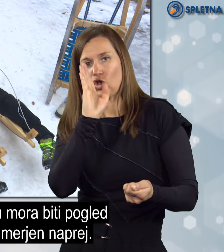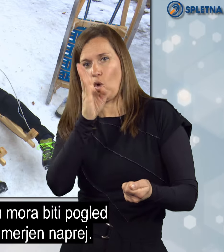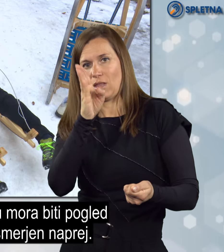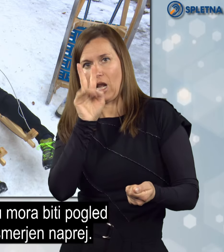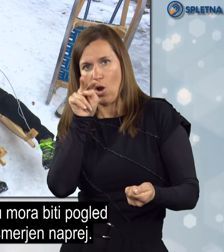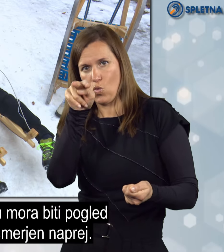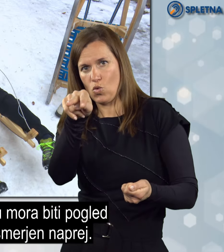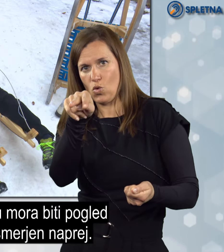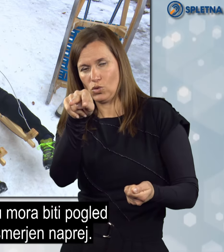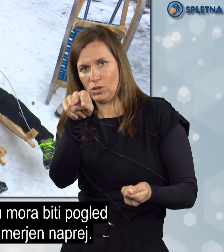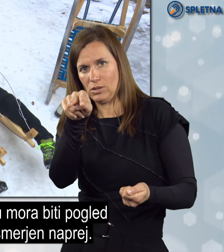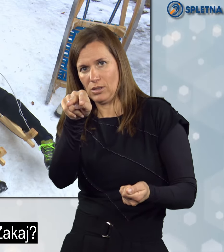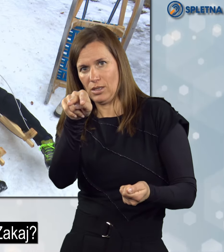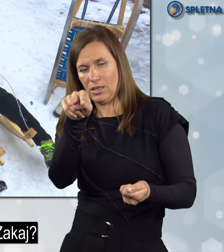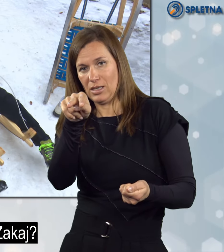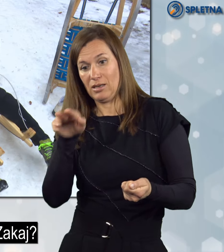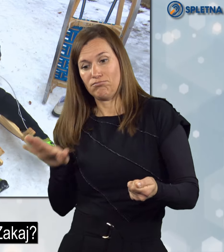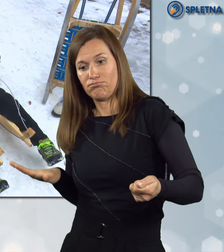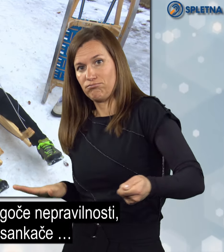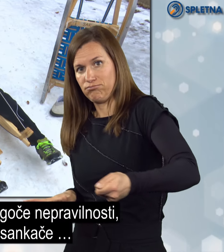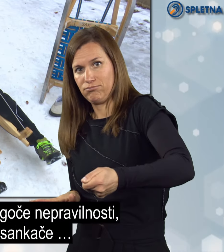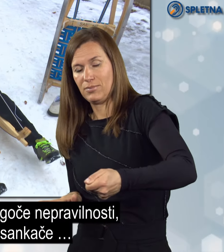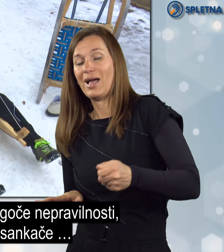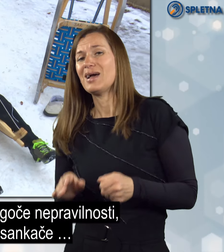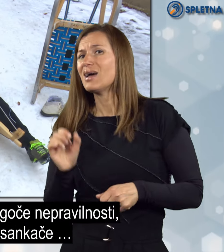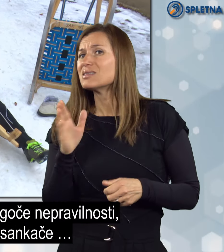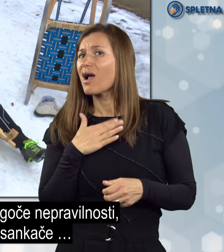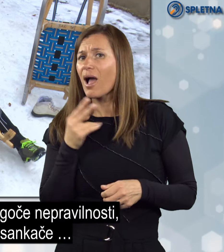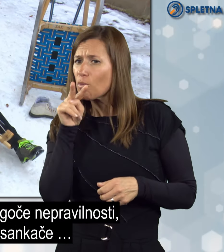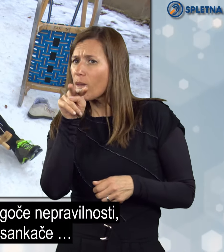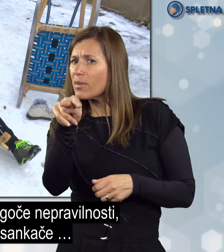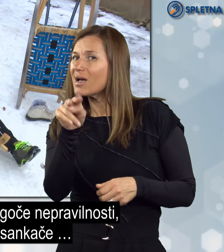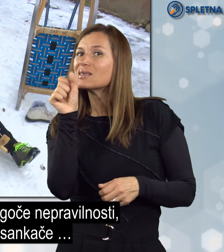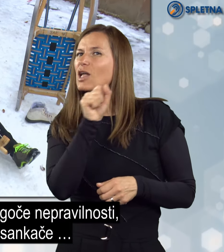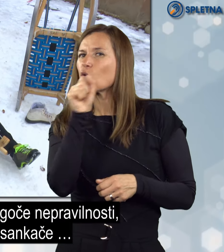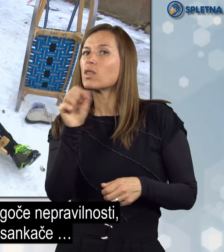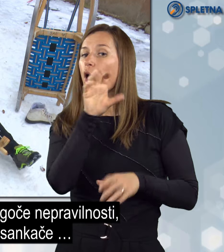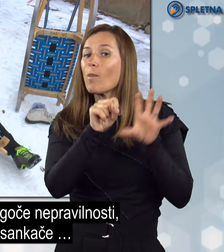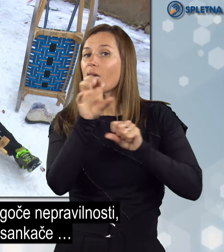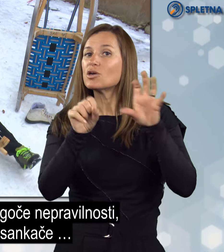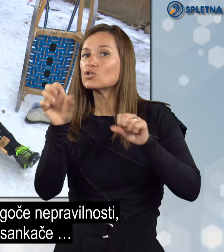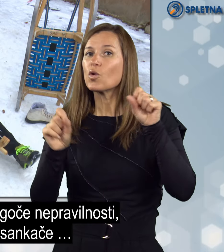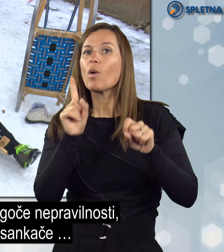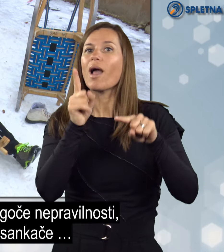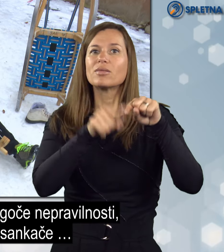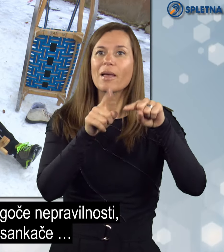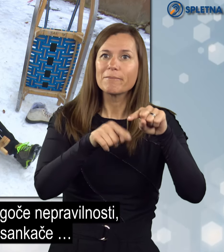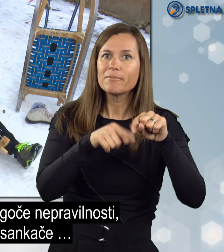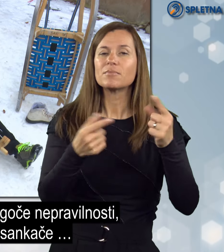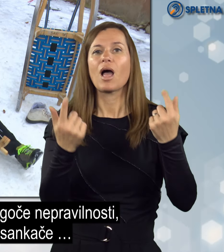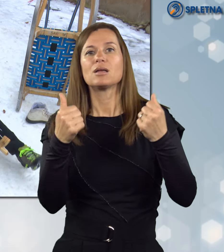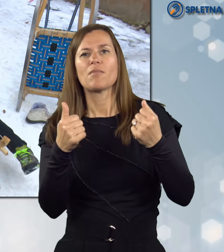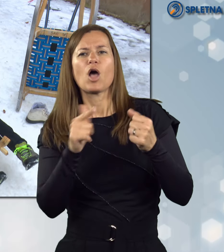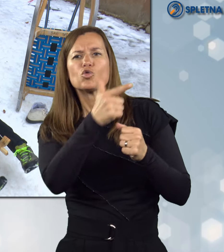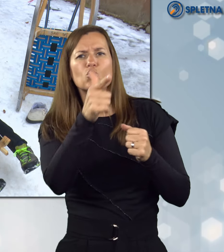ne more biti zmerje in usmerje naprej. Zakaj? Da vidimo kakšne nepravilnosti, mogoče ostale sankače.